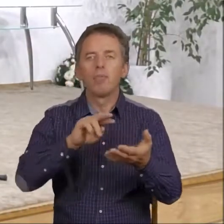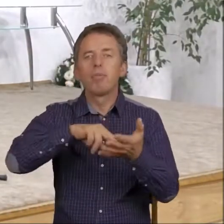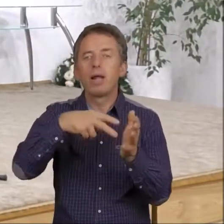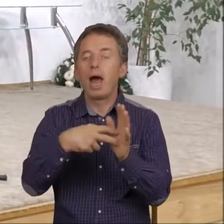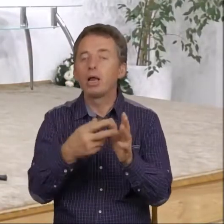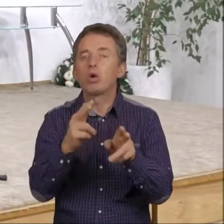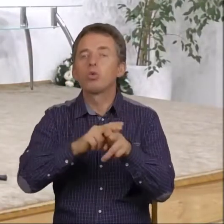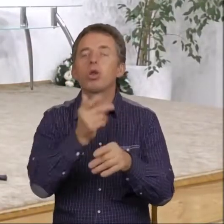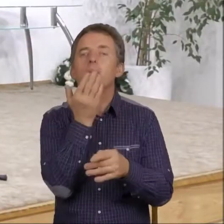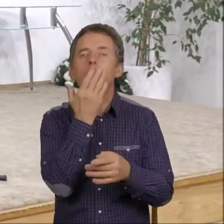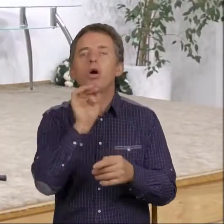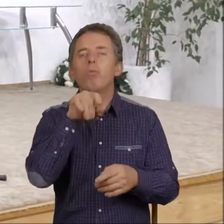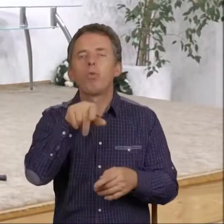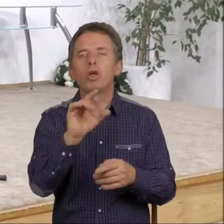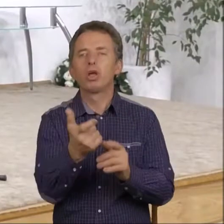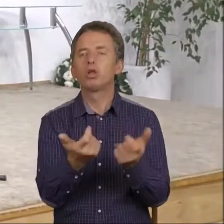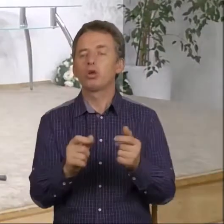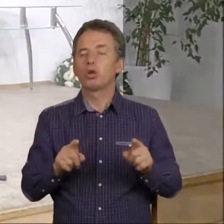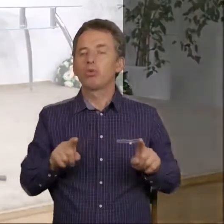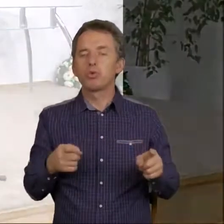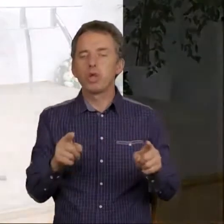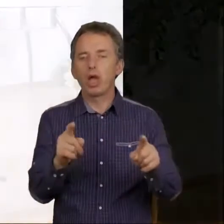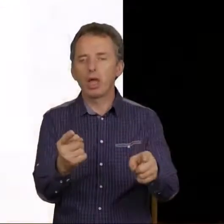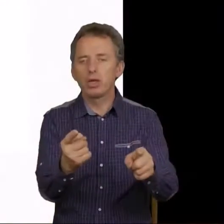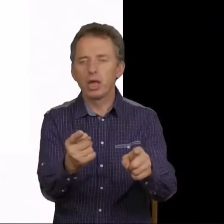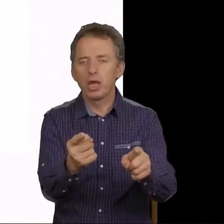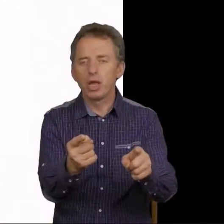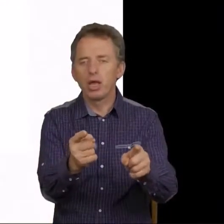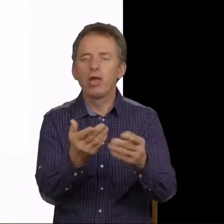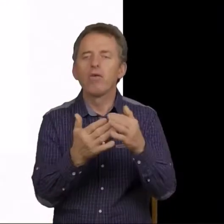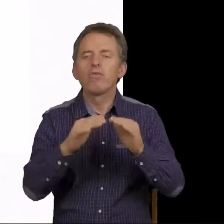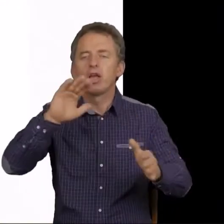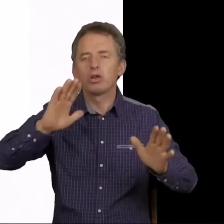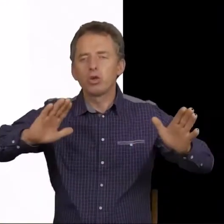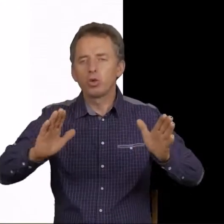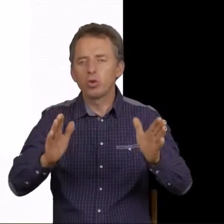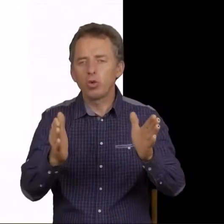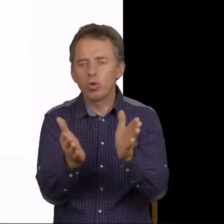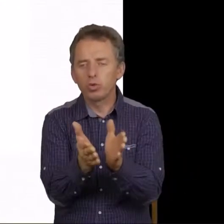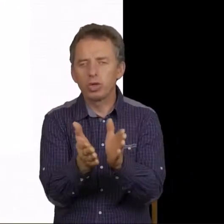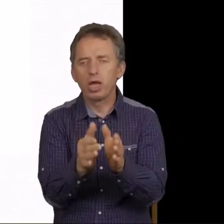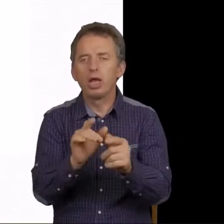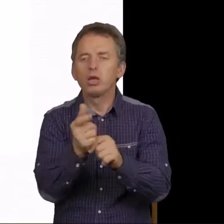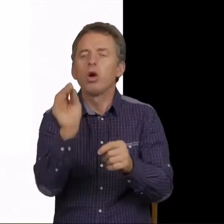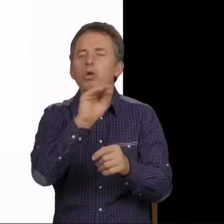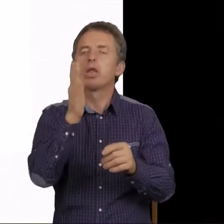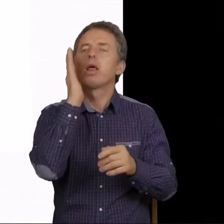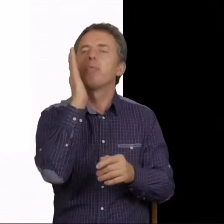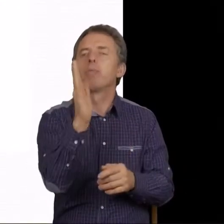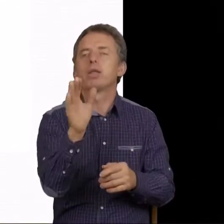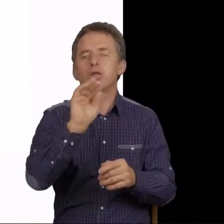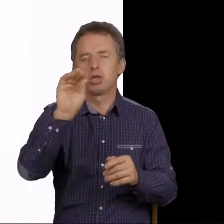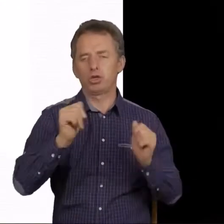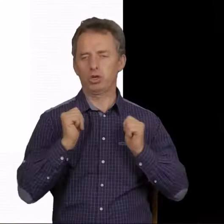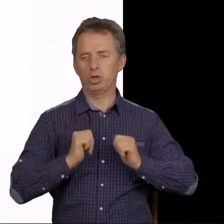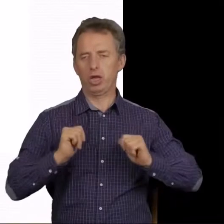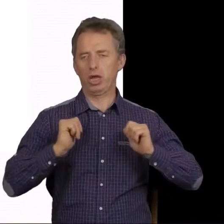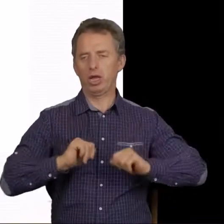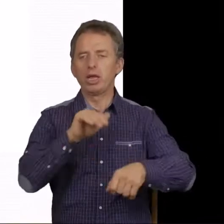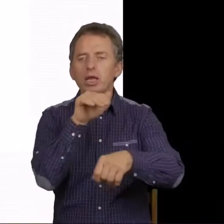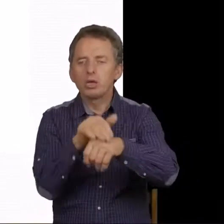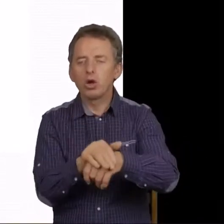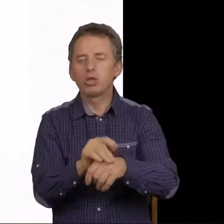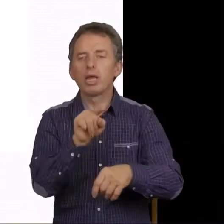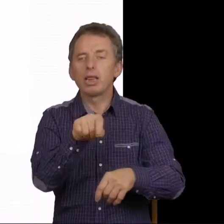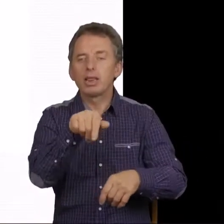mówi? On mówi o tym, co się dzieje i w największym skrócie oczywiście o tym, co jeszcze nas czeka, zgodnie z